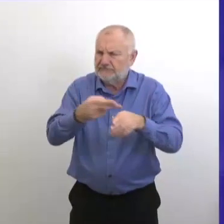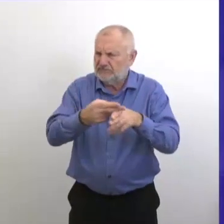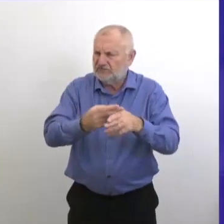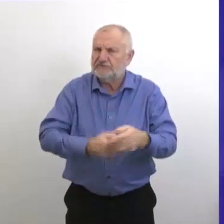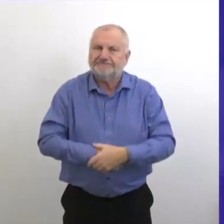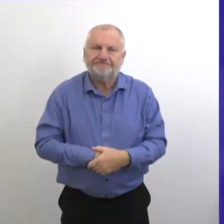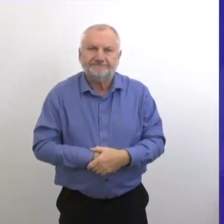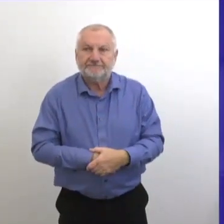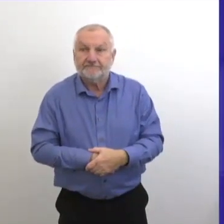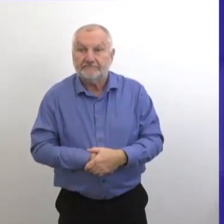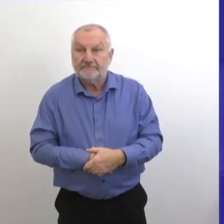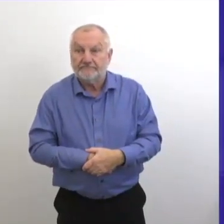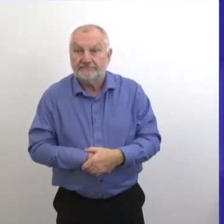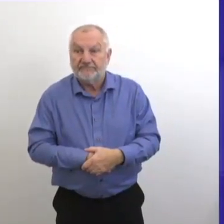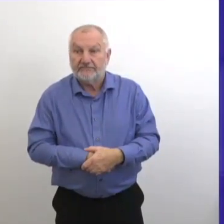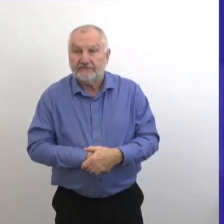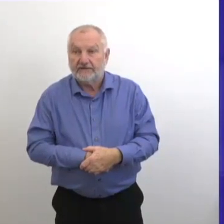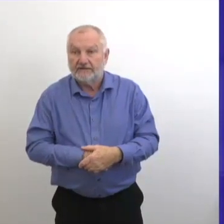Scott, Disson.